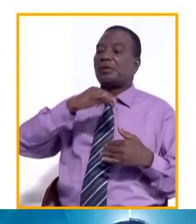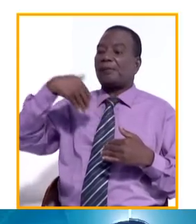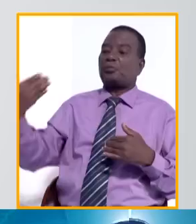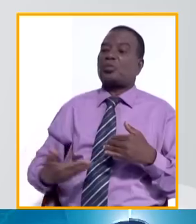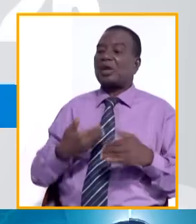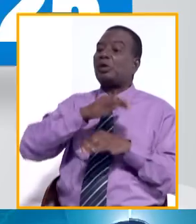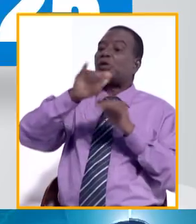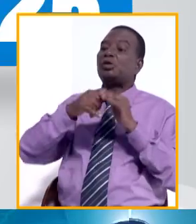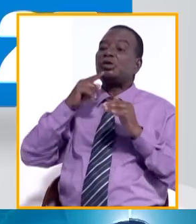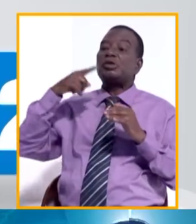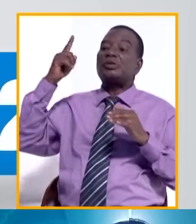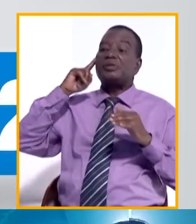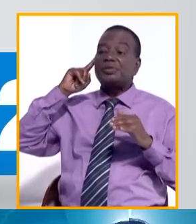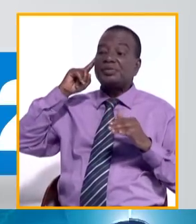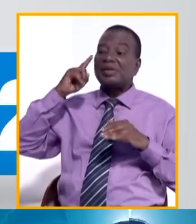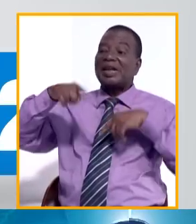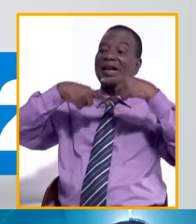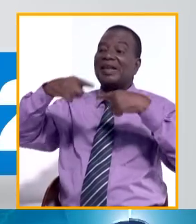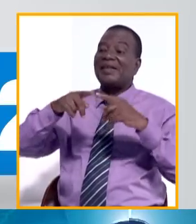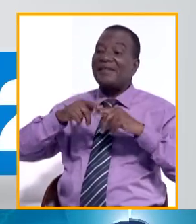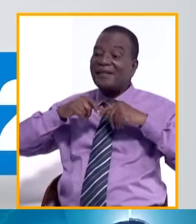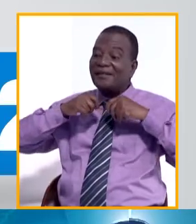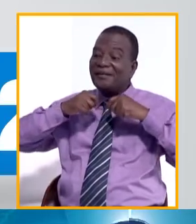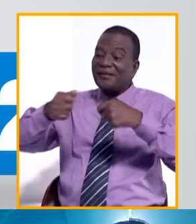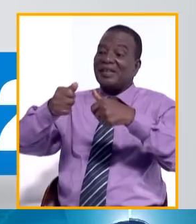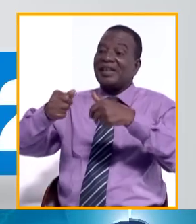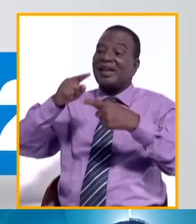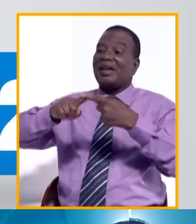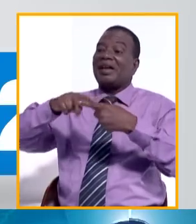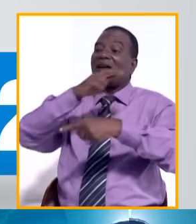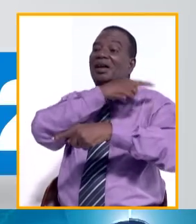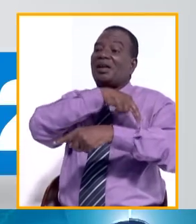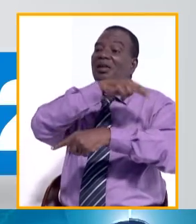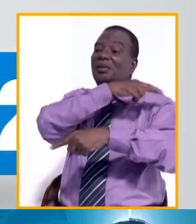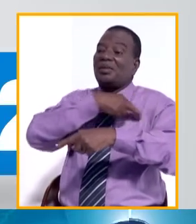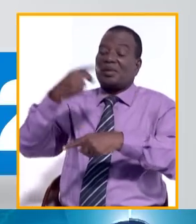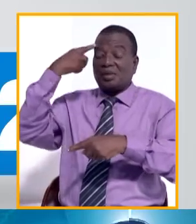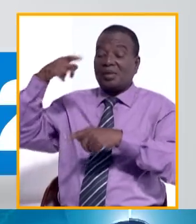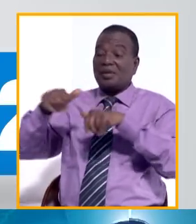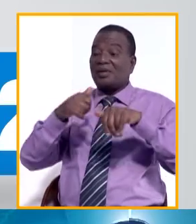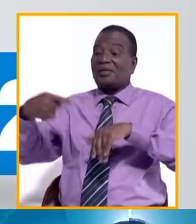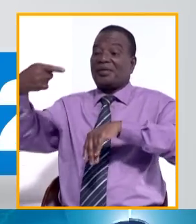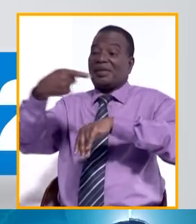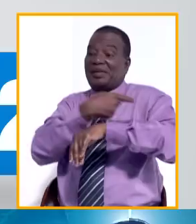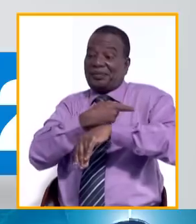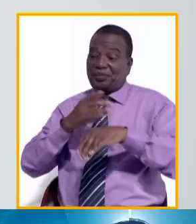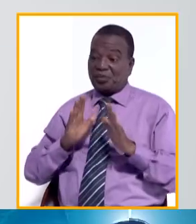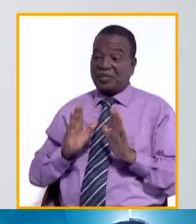129 personnes guéries, 833 décès et 6 cas actifs. Le nombre total d'échantillons est de 1